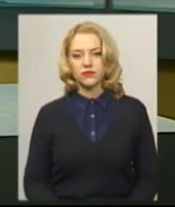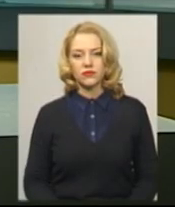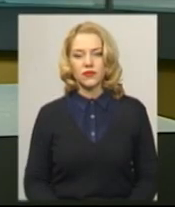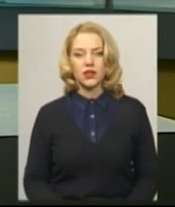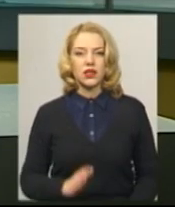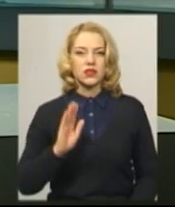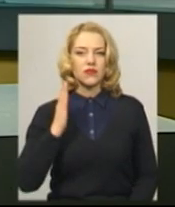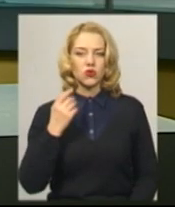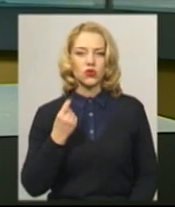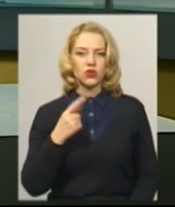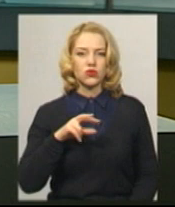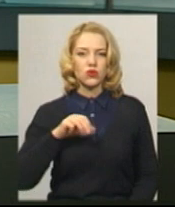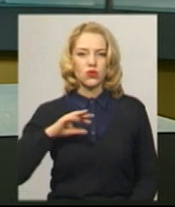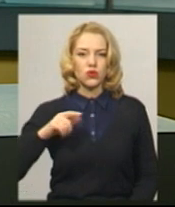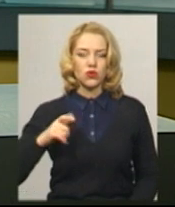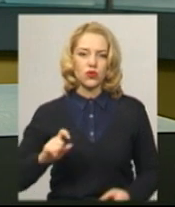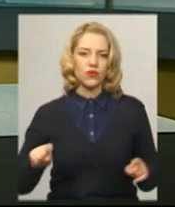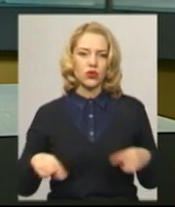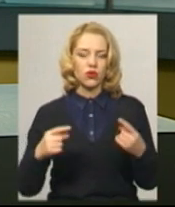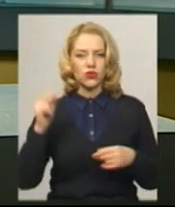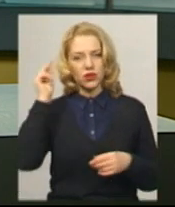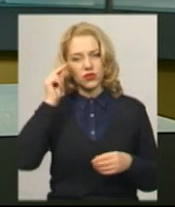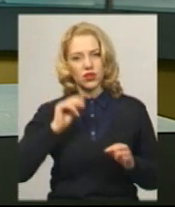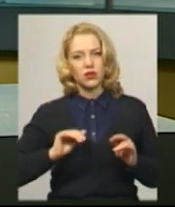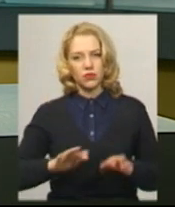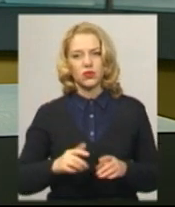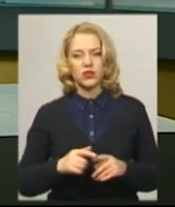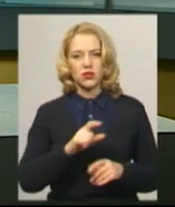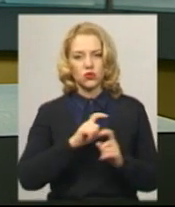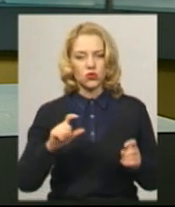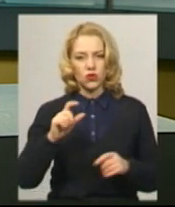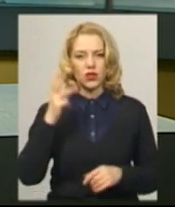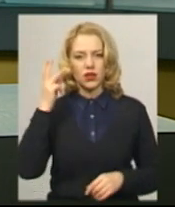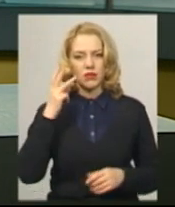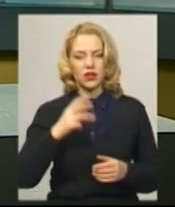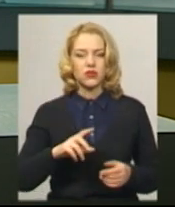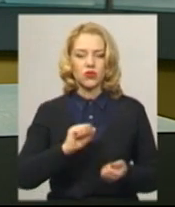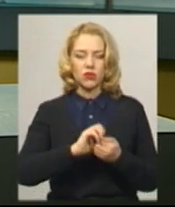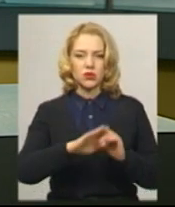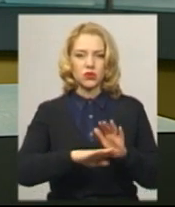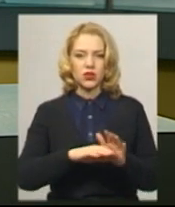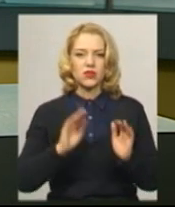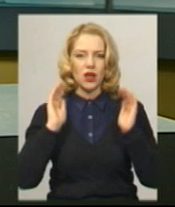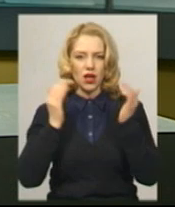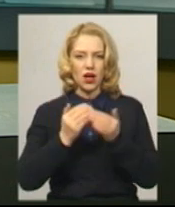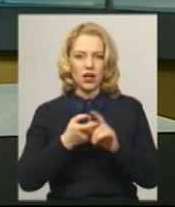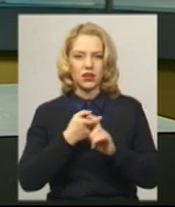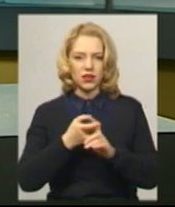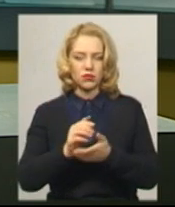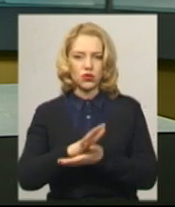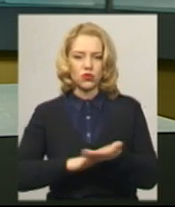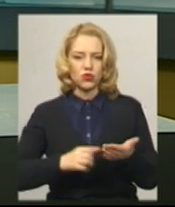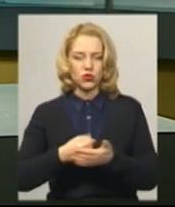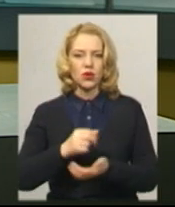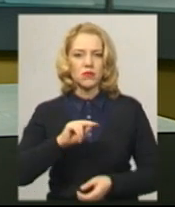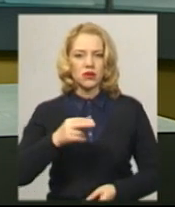Звівторка 11 лютого відновлюють навчальний процес у школах Хмельницького. У Кам'янці-Подільському карантин продовжили до п'ятниці 14